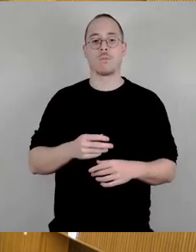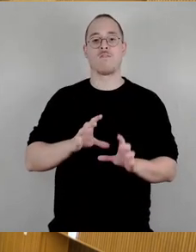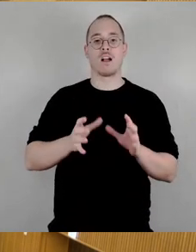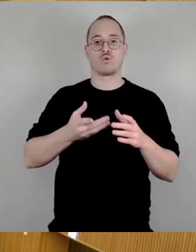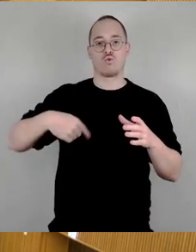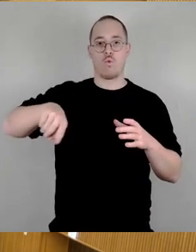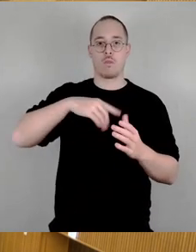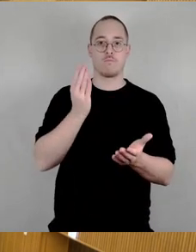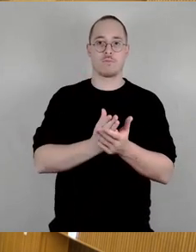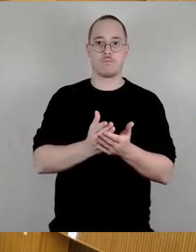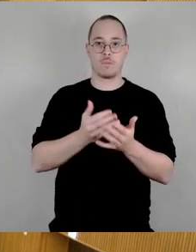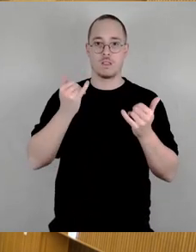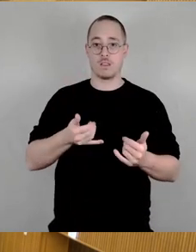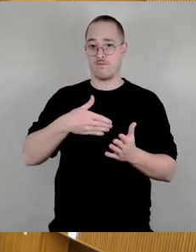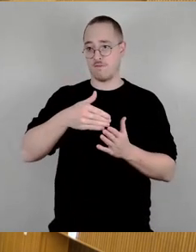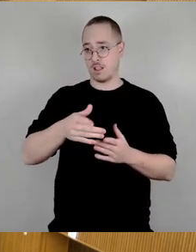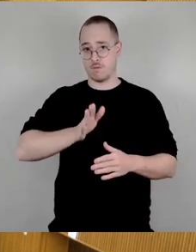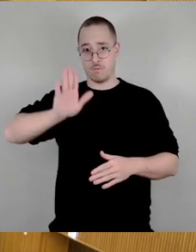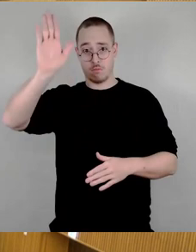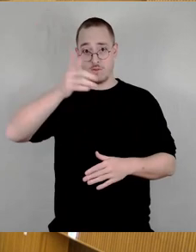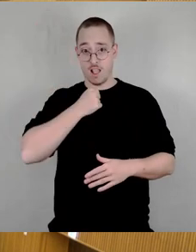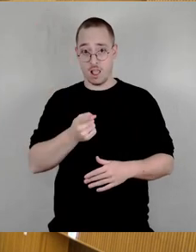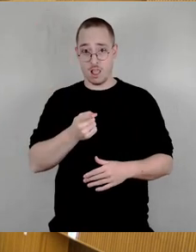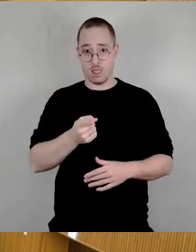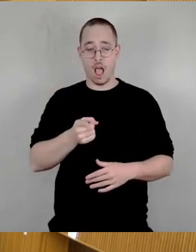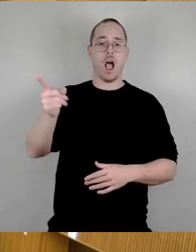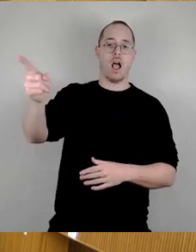weitere Wortmeldungen? Das kann doch, Herr Kießling